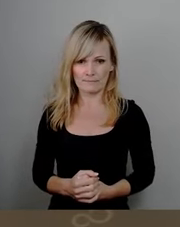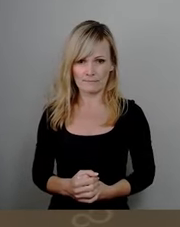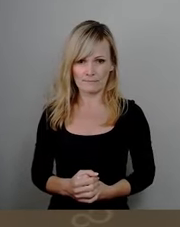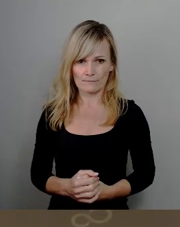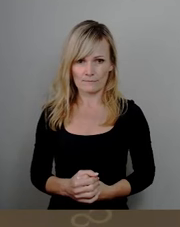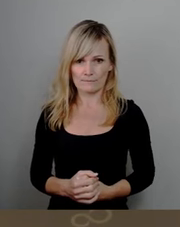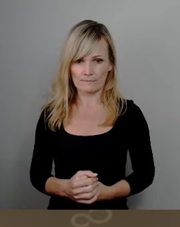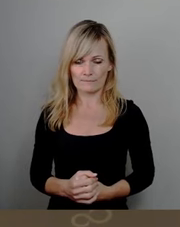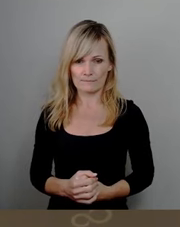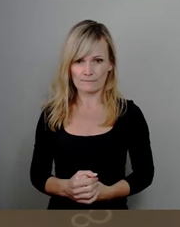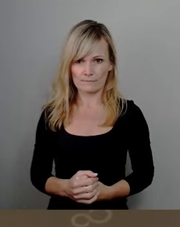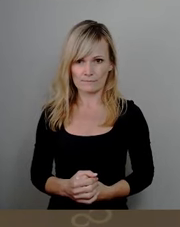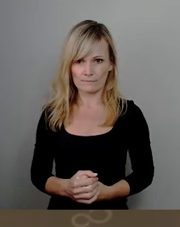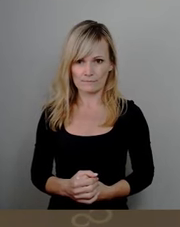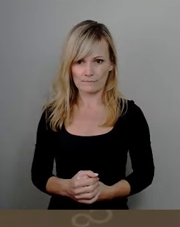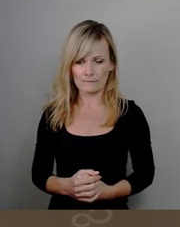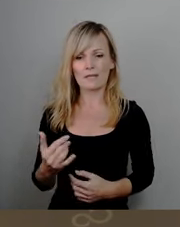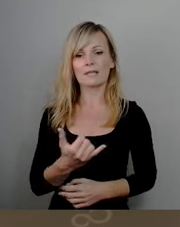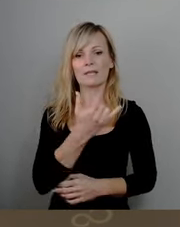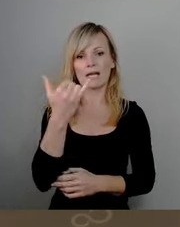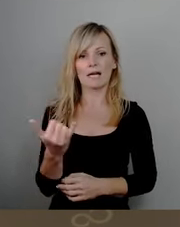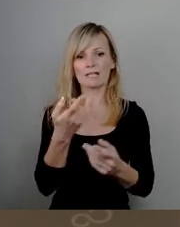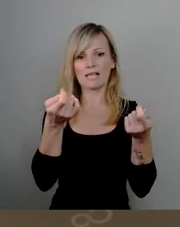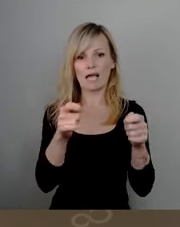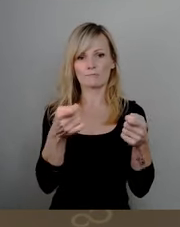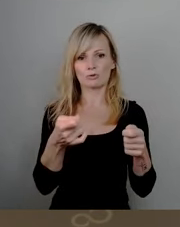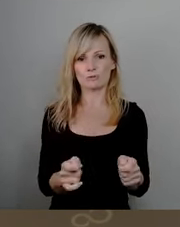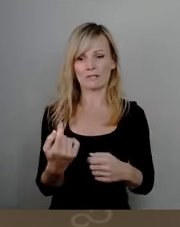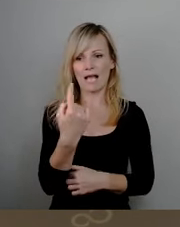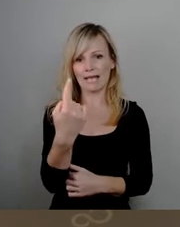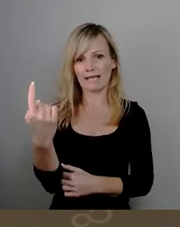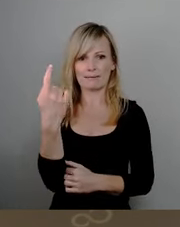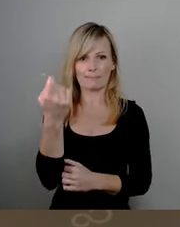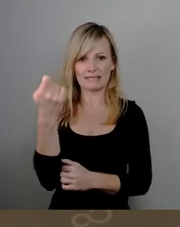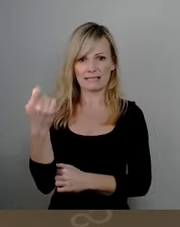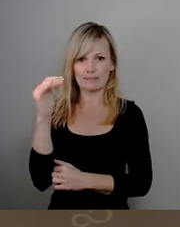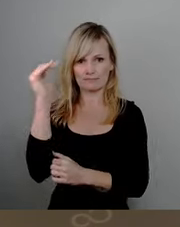Block der Jahresabschlüsse der Eigenbetriebe und gehen in Top 18.